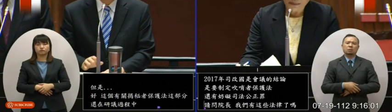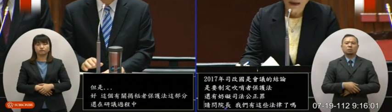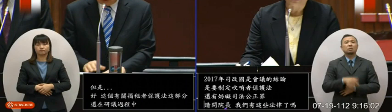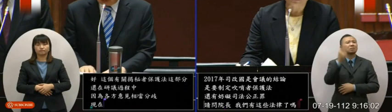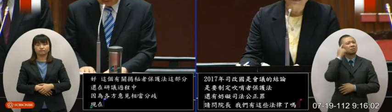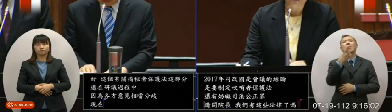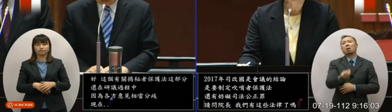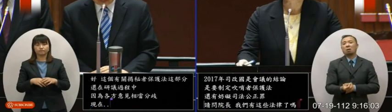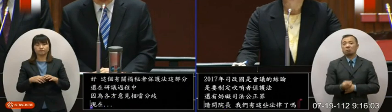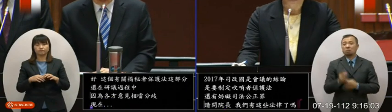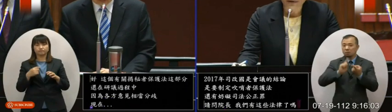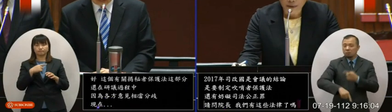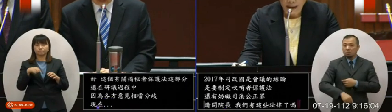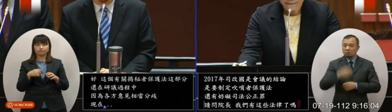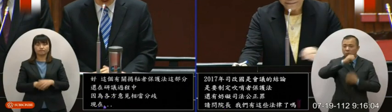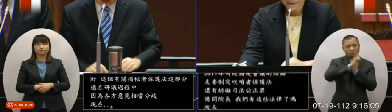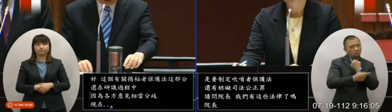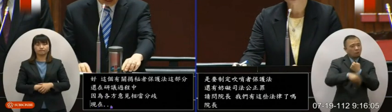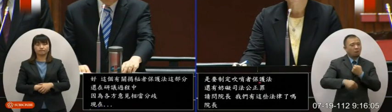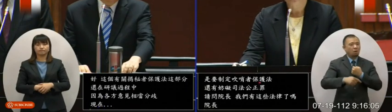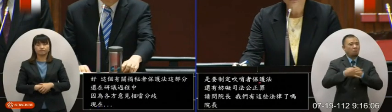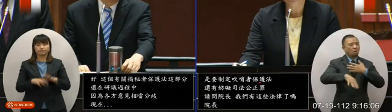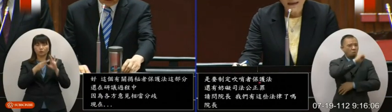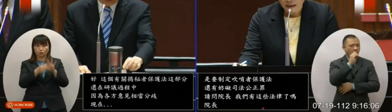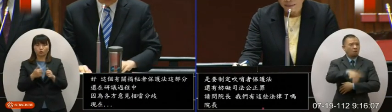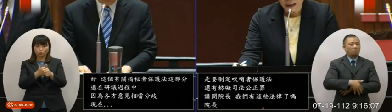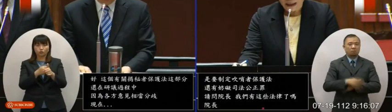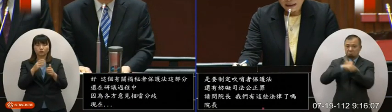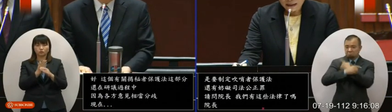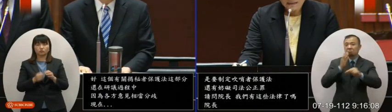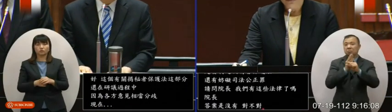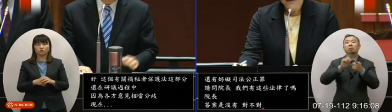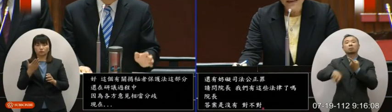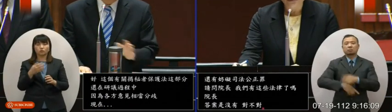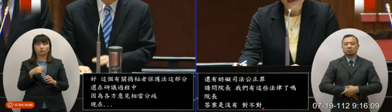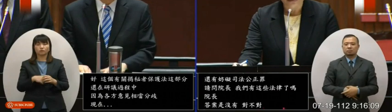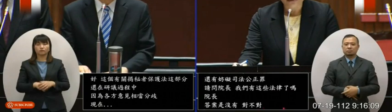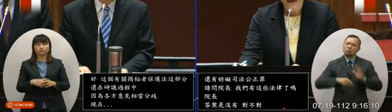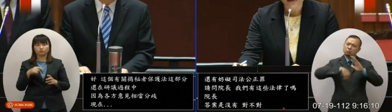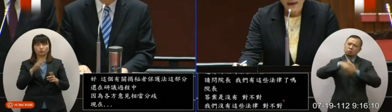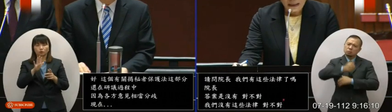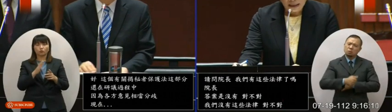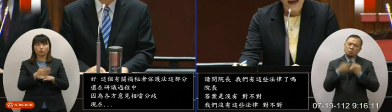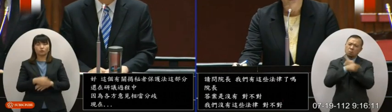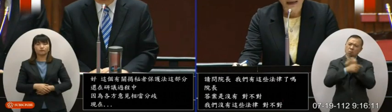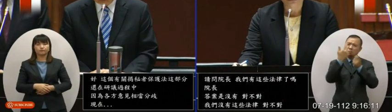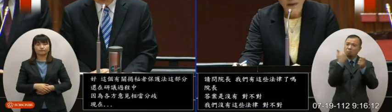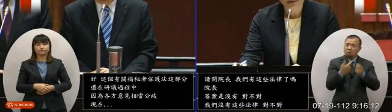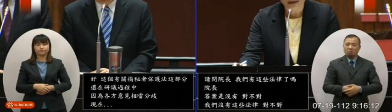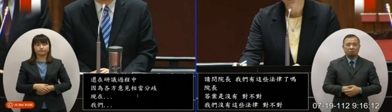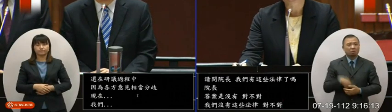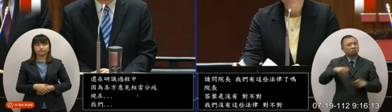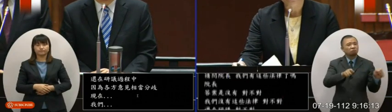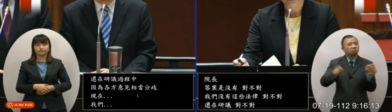是没有 对不对我们没有这些法律 对不对还在研议 对不对但是院长已经研议六年了 还要